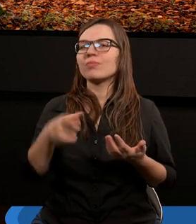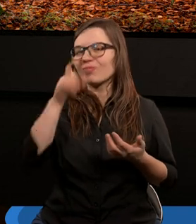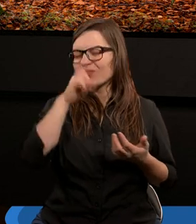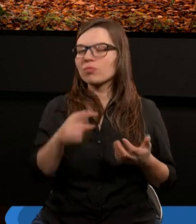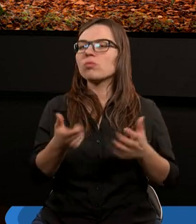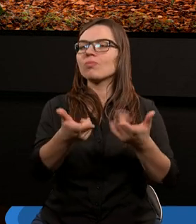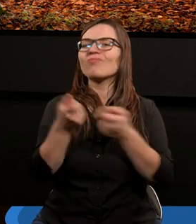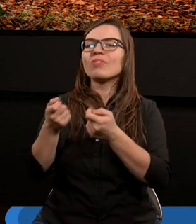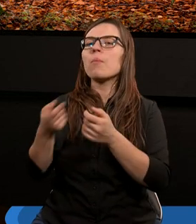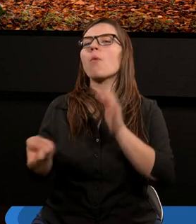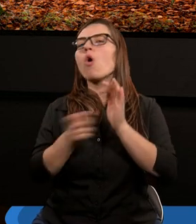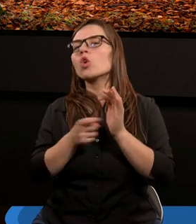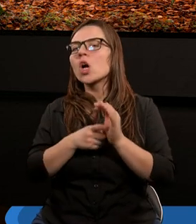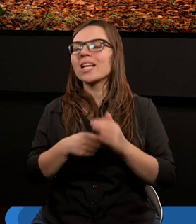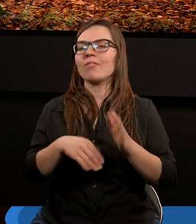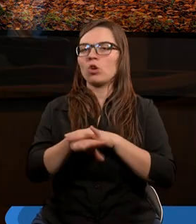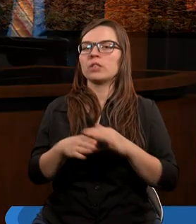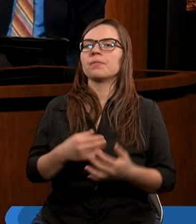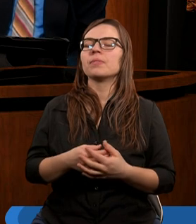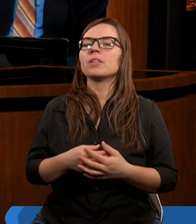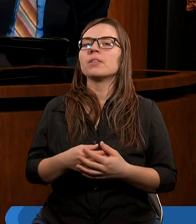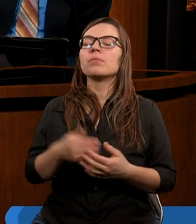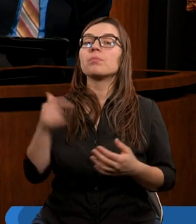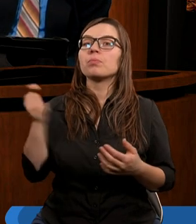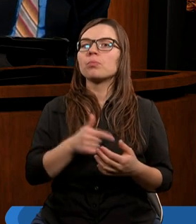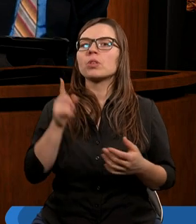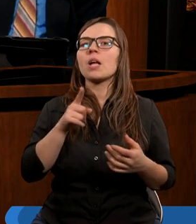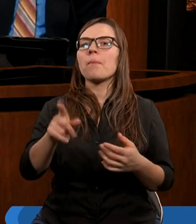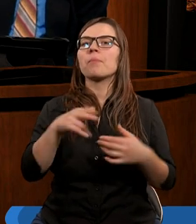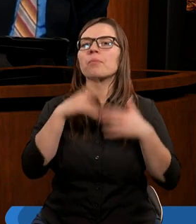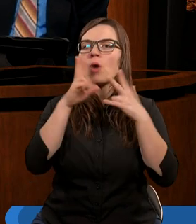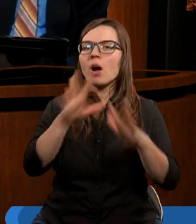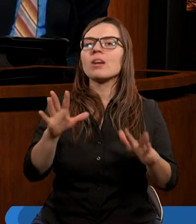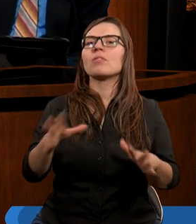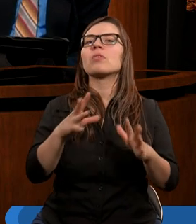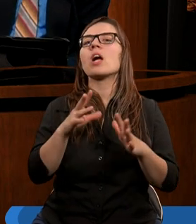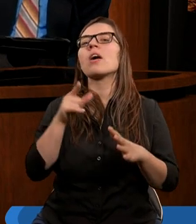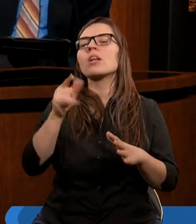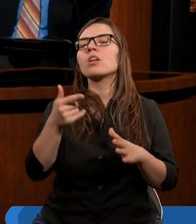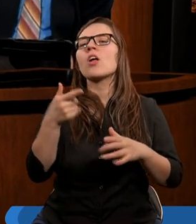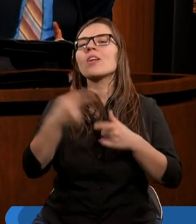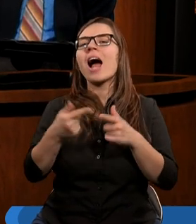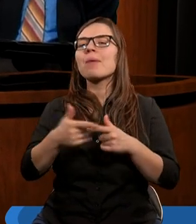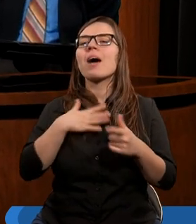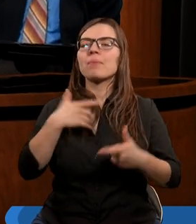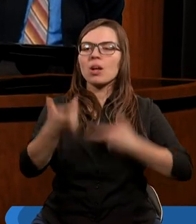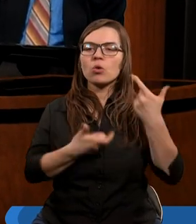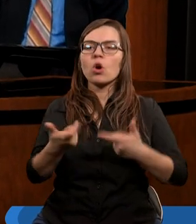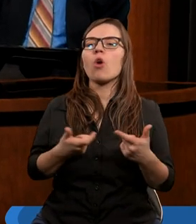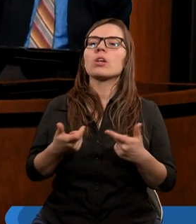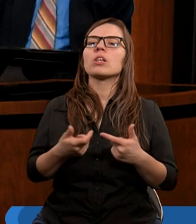mnie wszelką porządliwość. Jak to rozumiemy? W niektórych przekładach to jest troszkę inaczej oddane, ale może podobnie, ale chciałbym przeczytać.